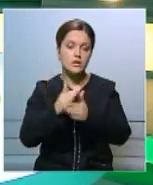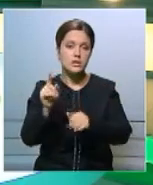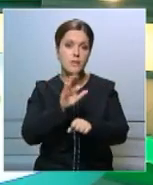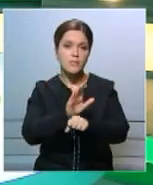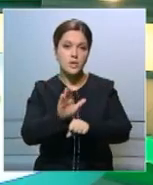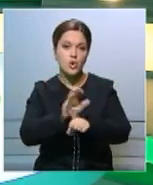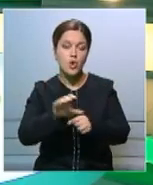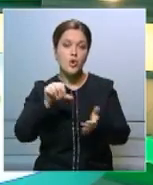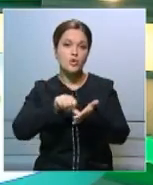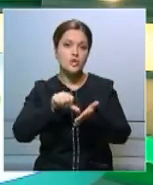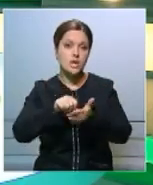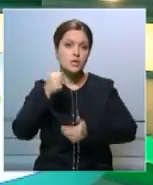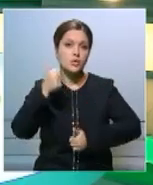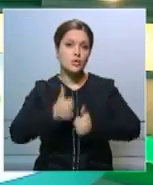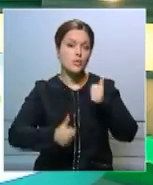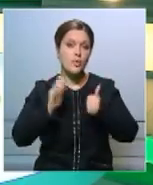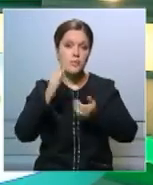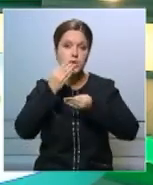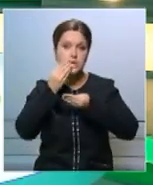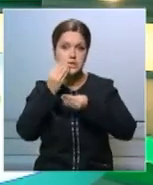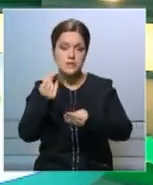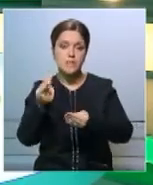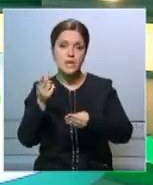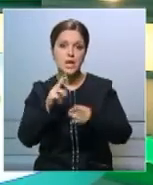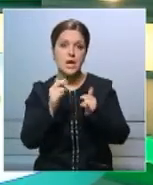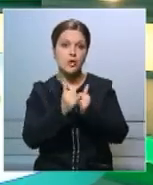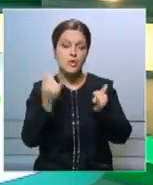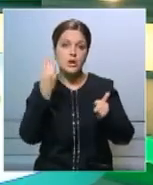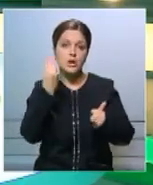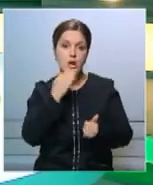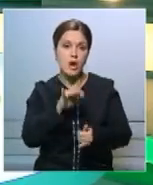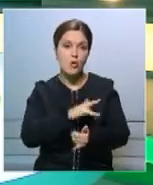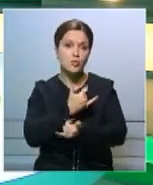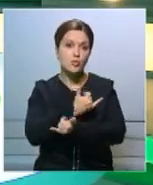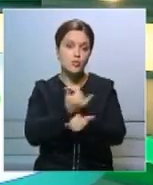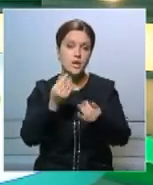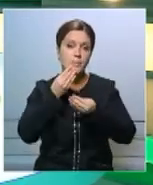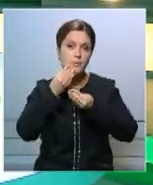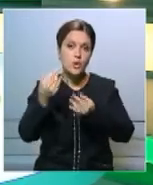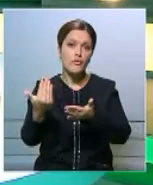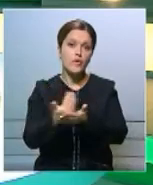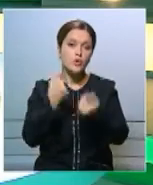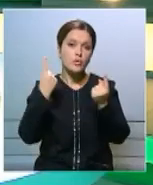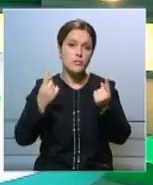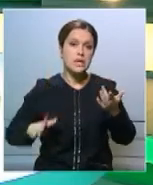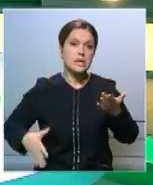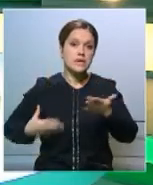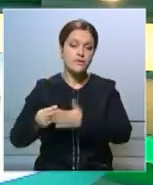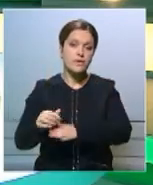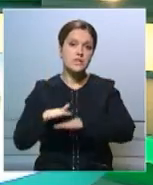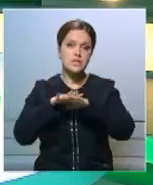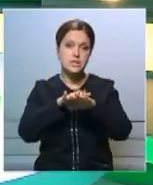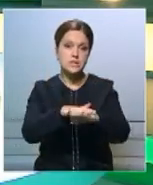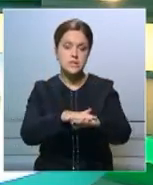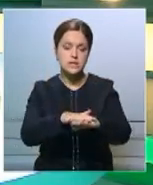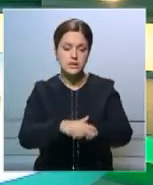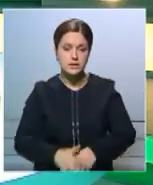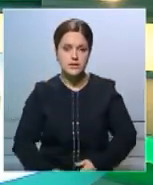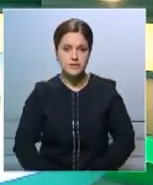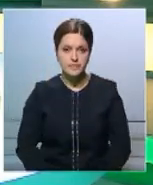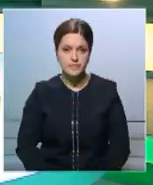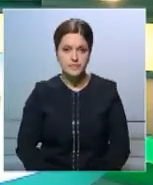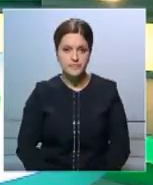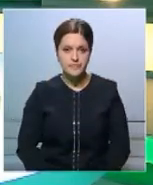производства. Участие в конкурсе станет стимулом для роста качества услуг и привлечения новых крупных инвесторов. Так